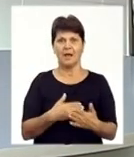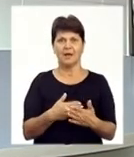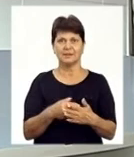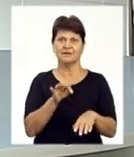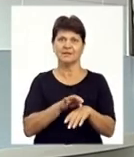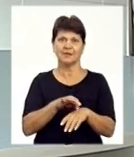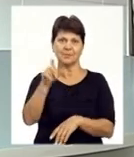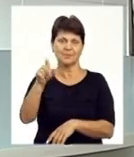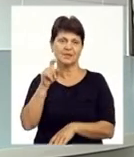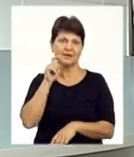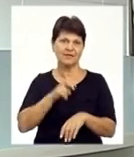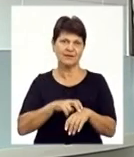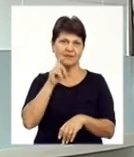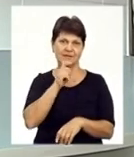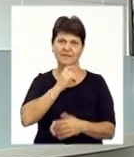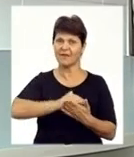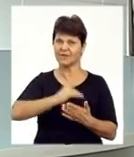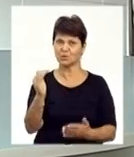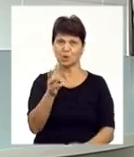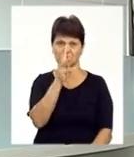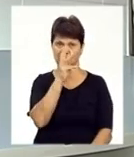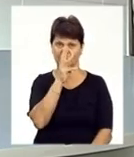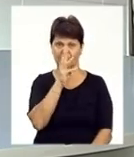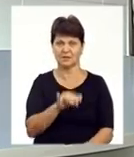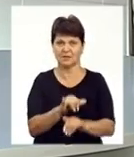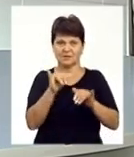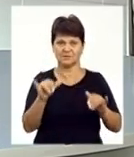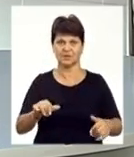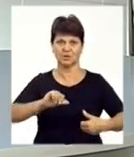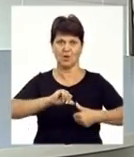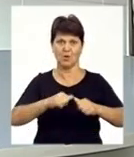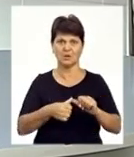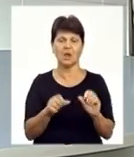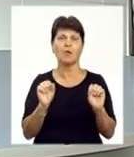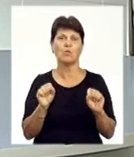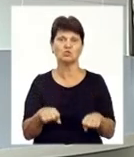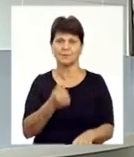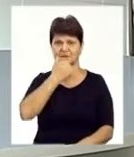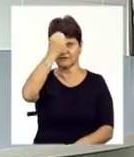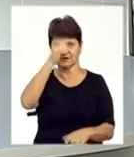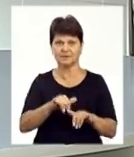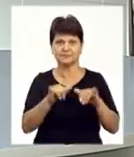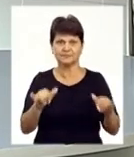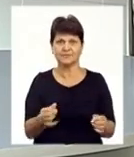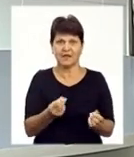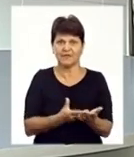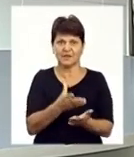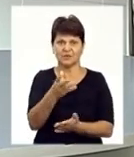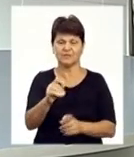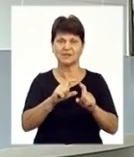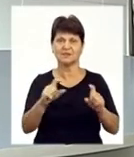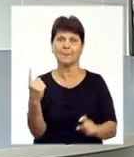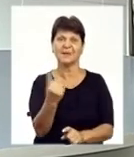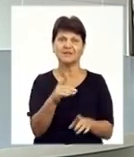пацієнтів лікарі на Вінниччині матимуть і високі зарплати. Збільшення окладів стало можливим завдяки збільшенню фінансування закладів